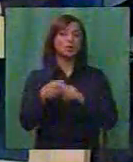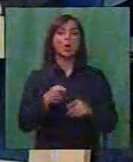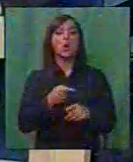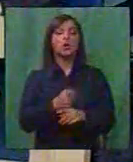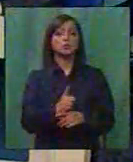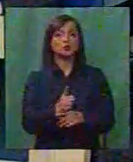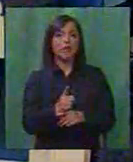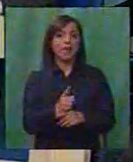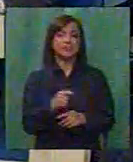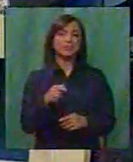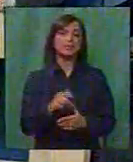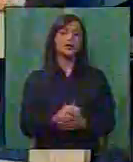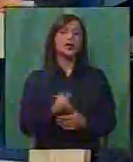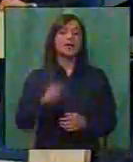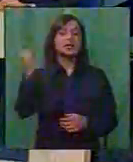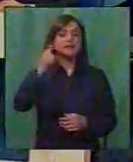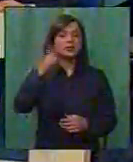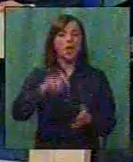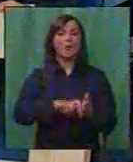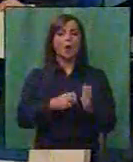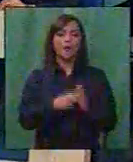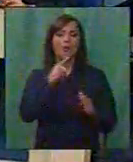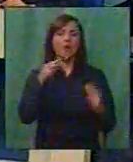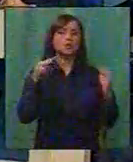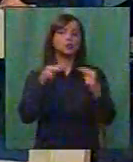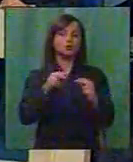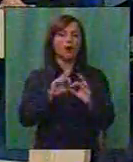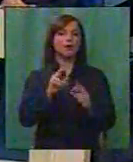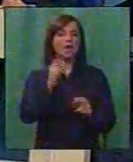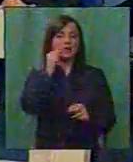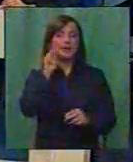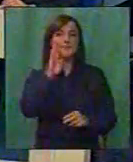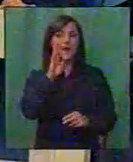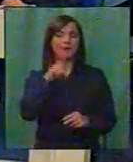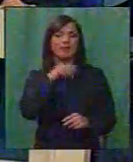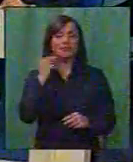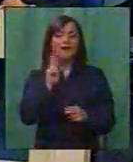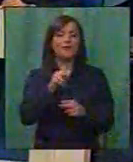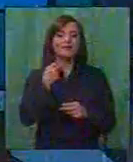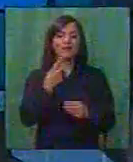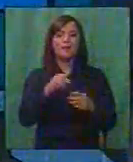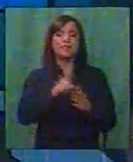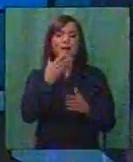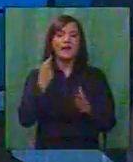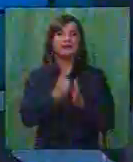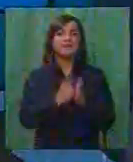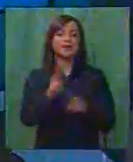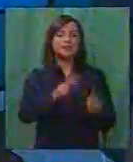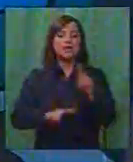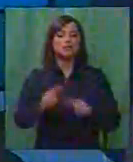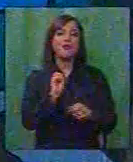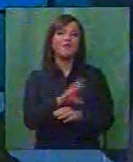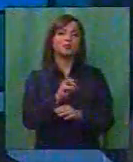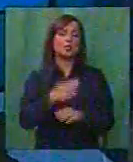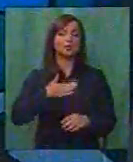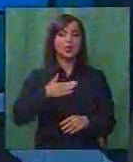како резултат на секојдневните проблеми со кои се соочуваат родителите, не посветува доону внимание во грижата и во